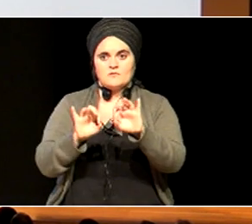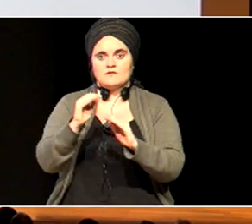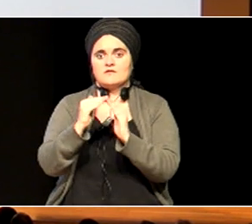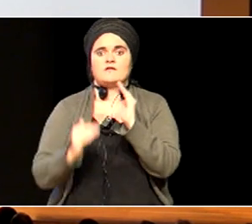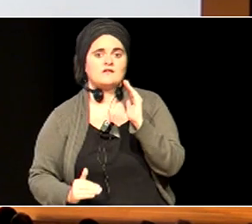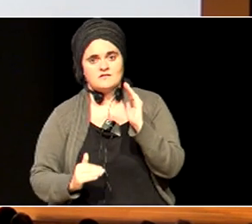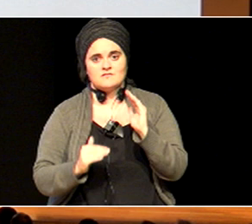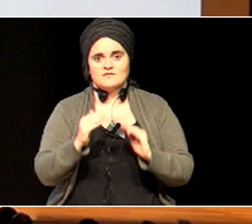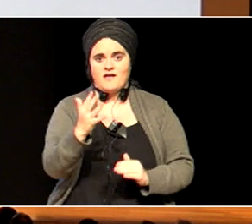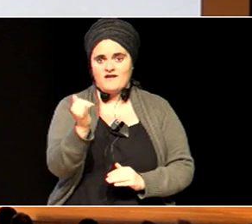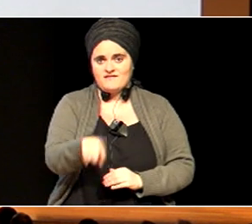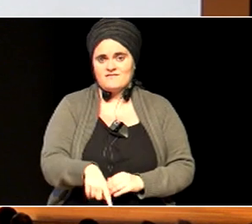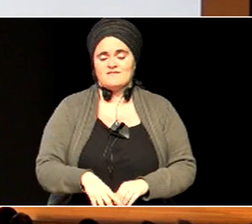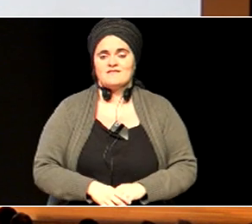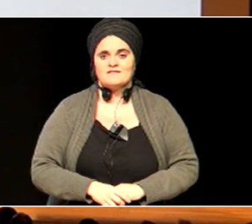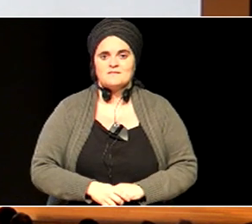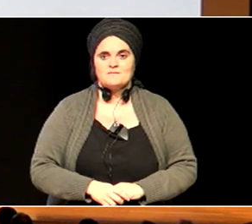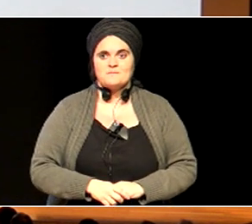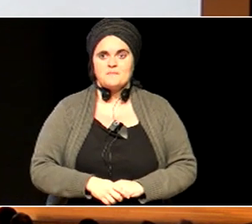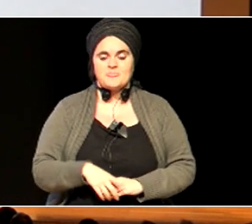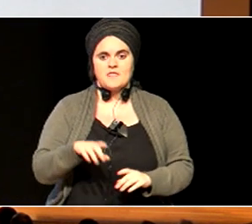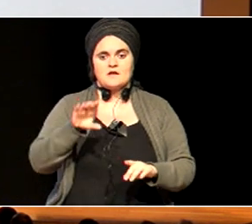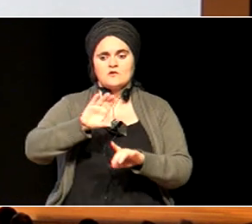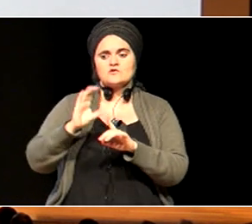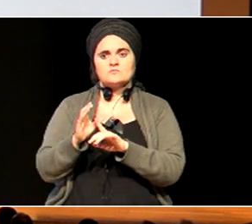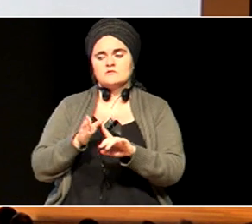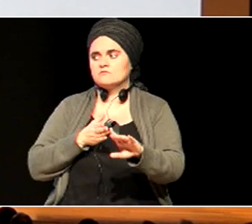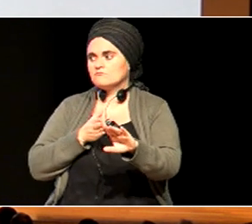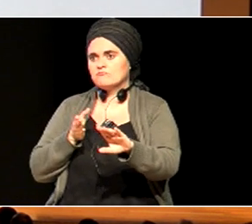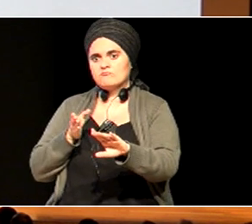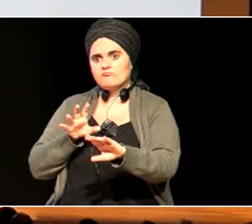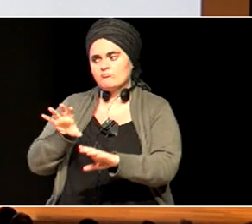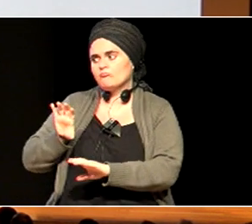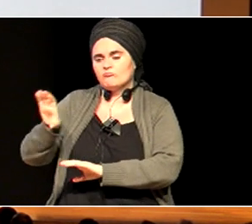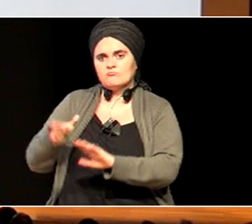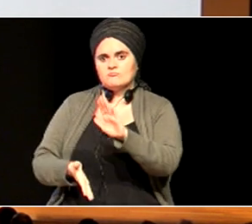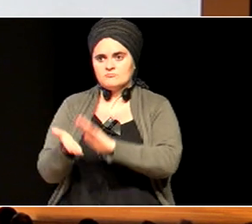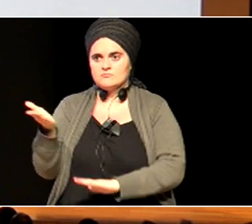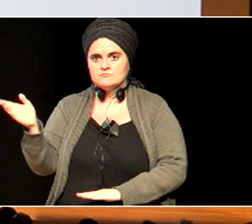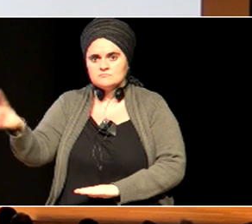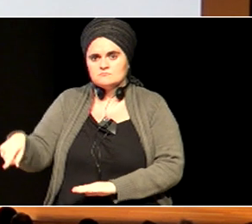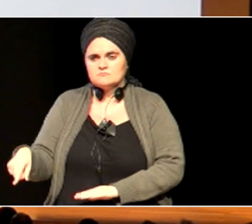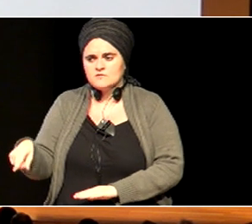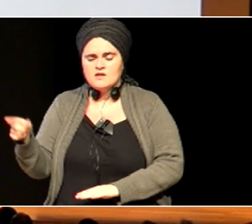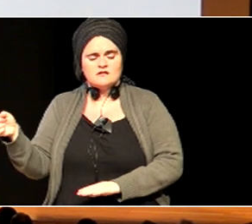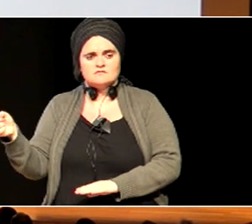bai, beste komunitatetan egoten garenean, arrituta garatzen dira, zen, eta, bueno, hor okorrean mantentzen dute ikastetxe bereziak,